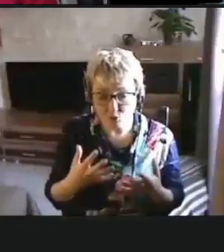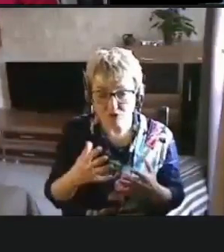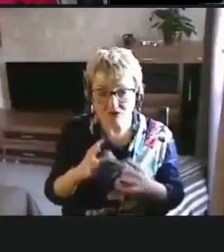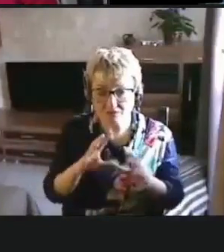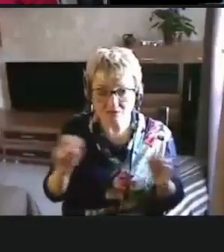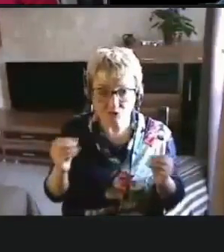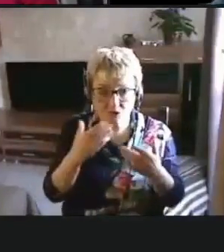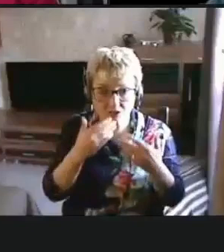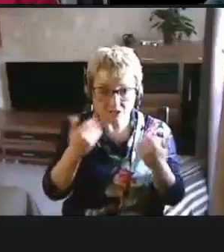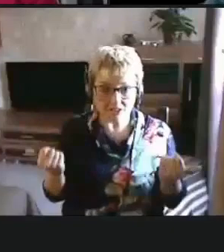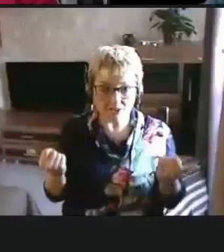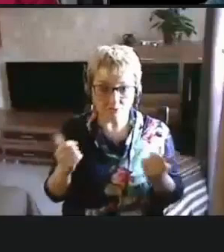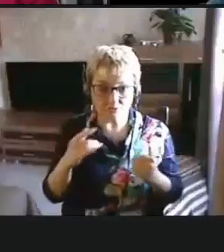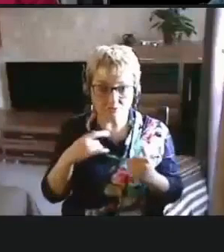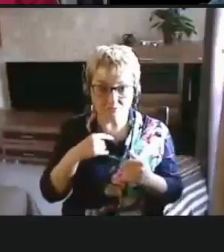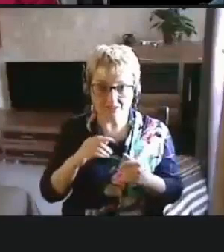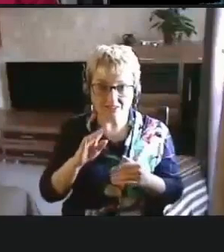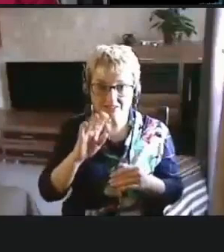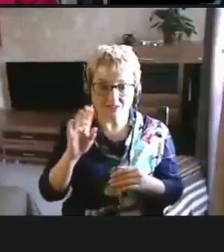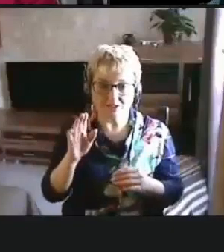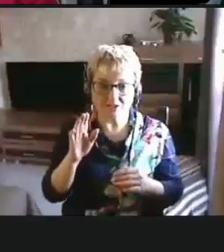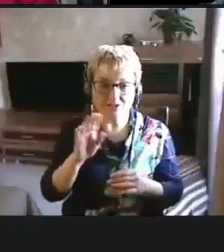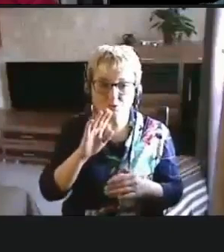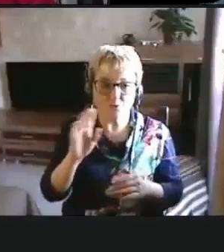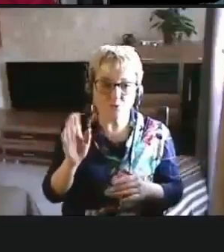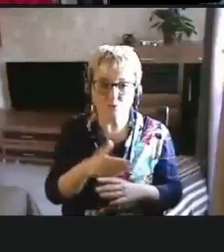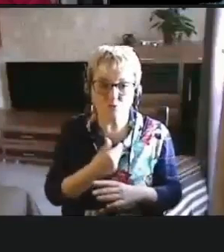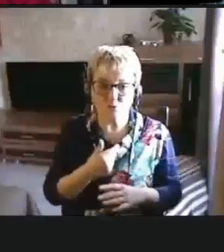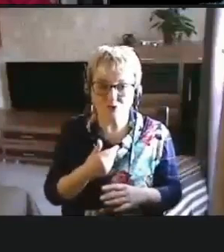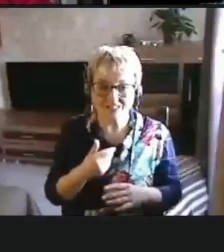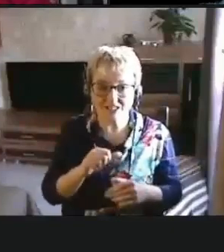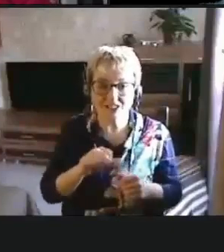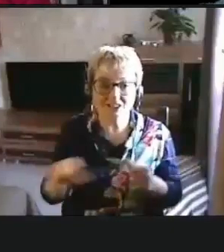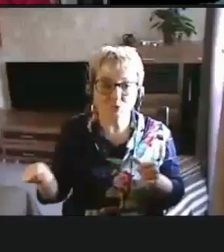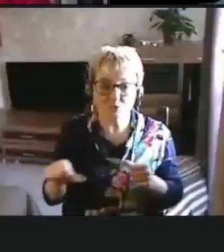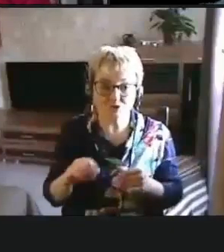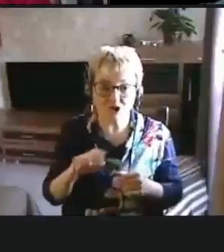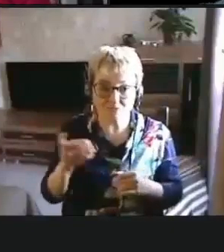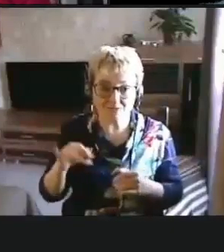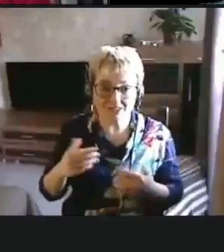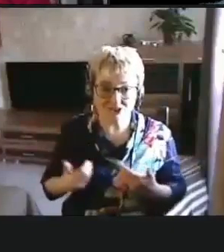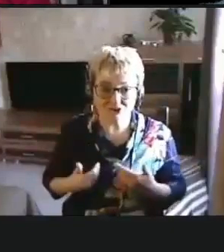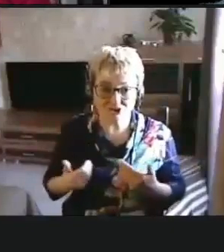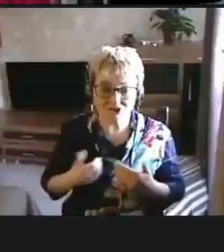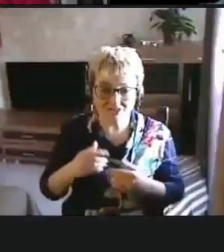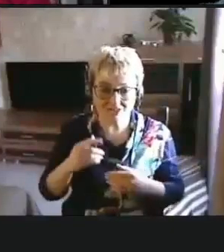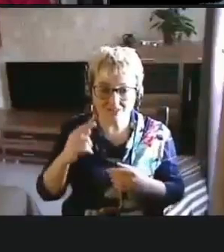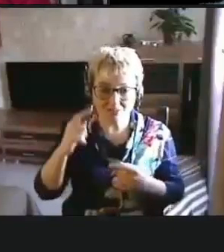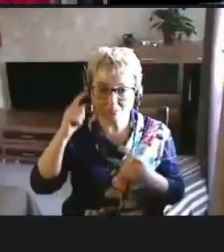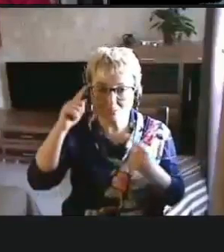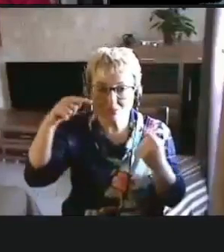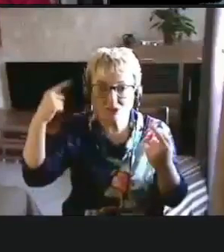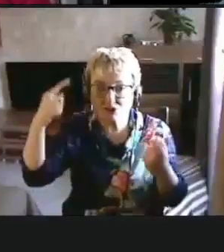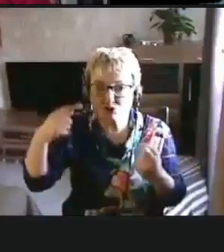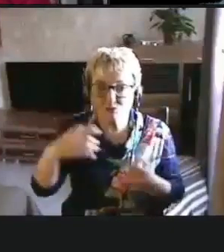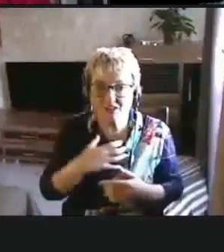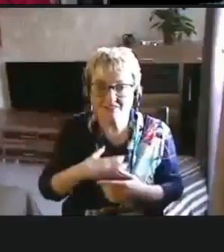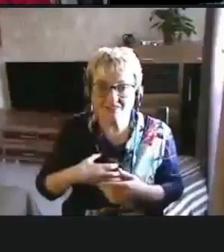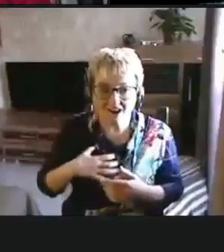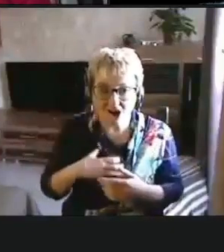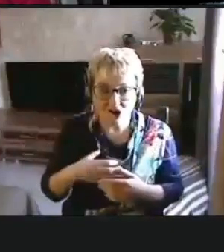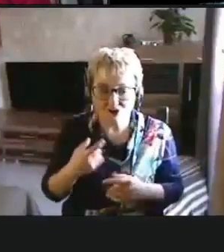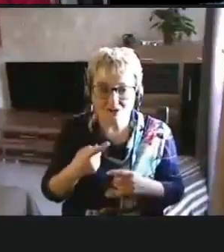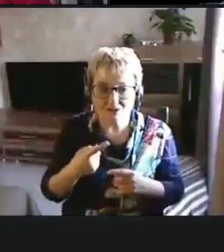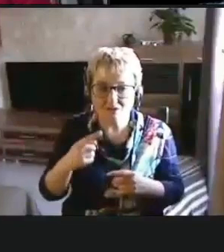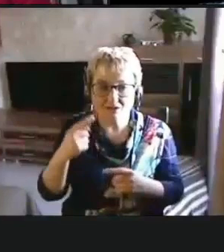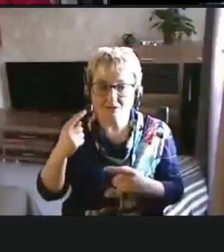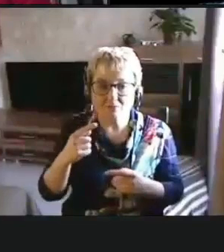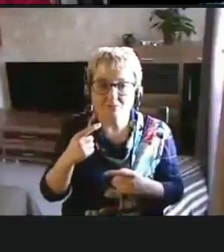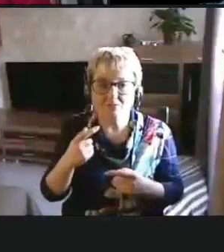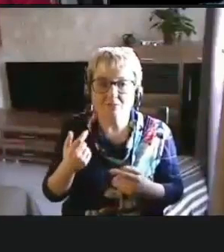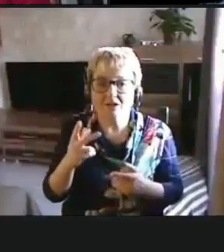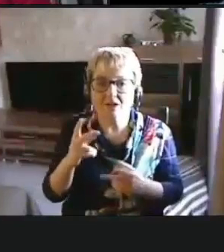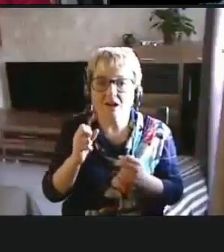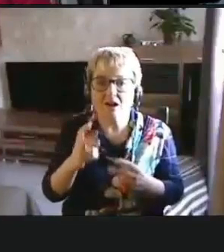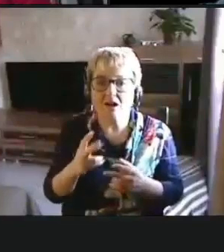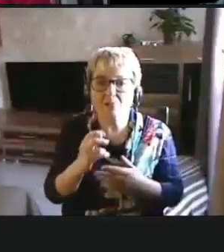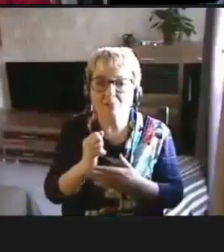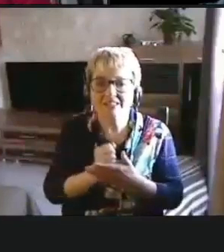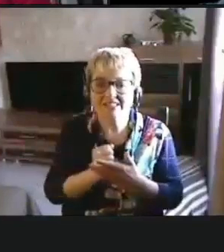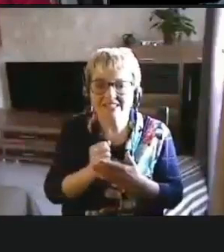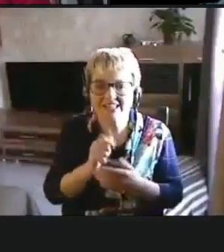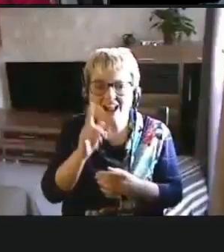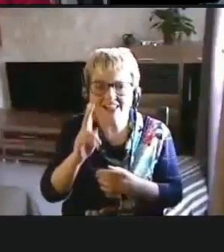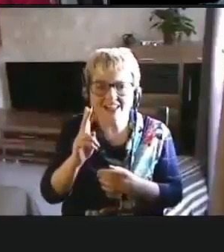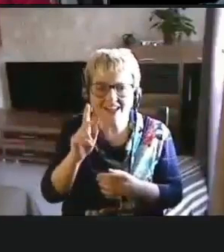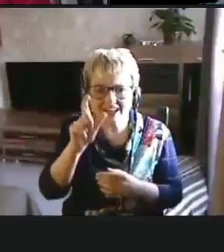их нету, мы их исключаем из жизни. И поэтому безумно важно. И это мы исключаем как потенциальные